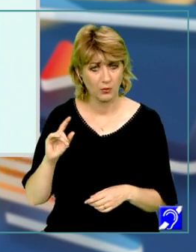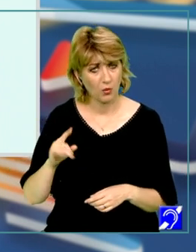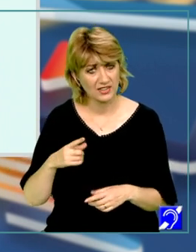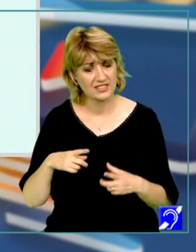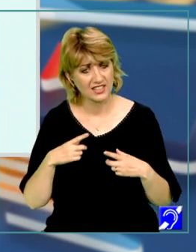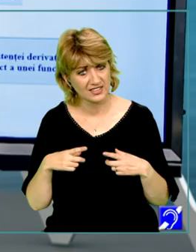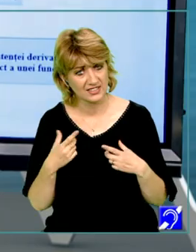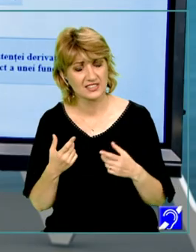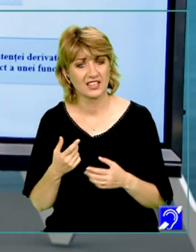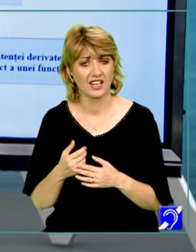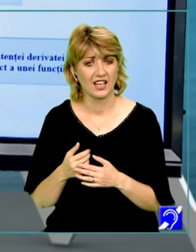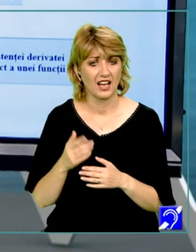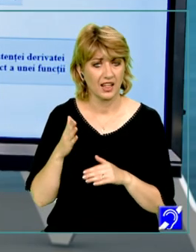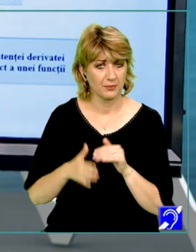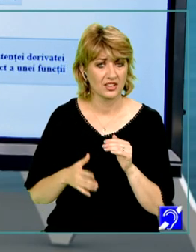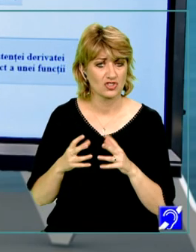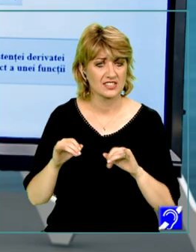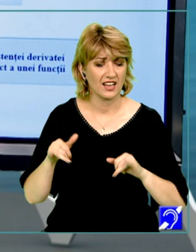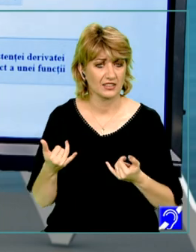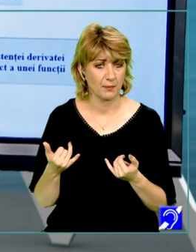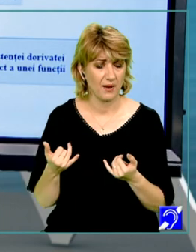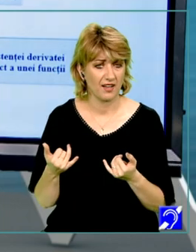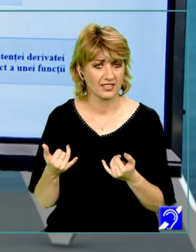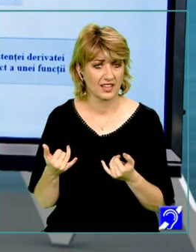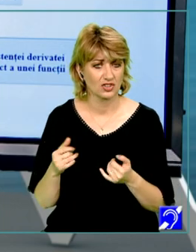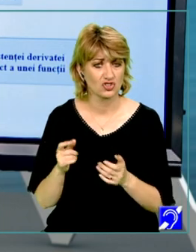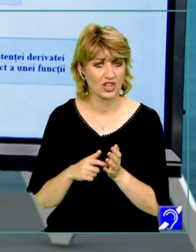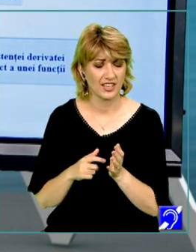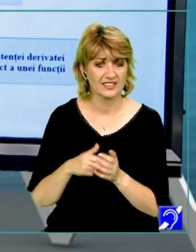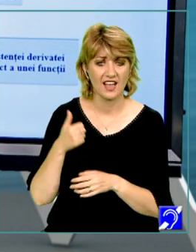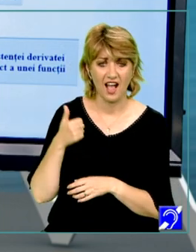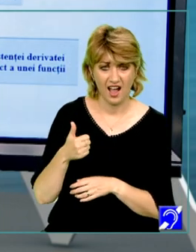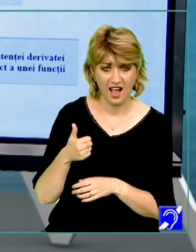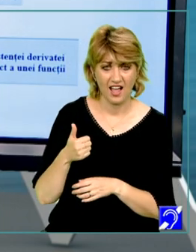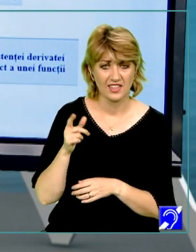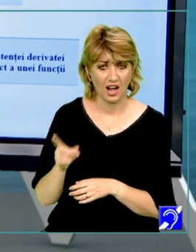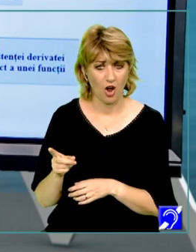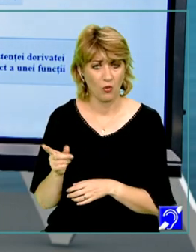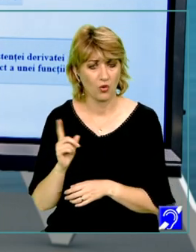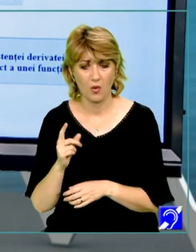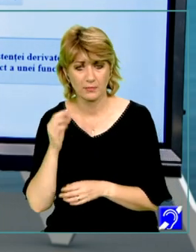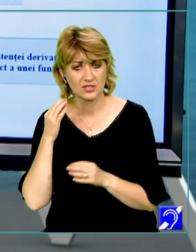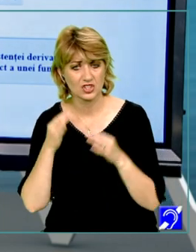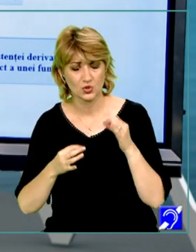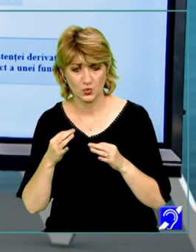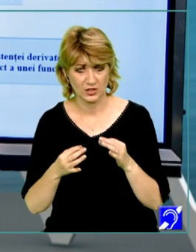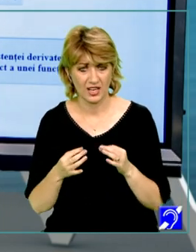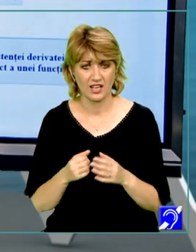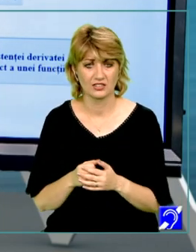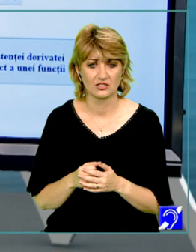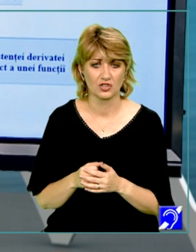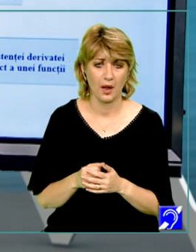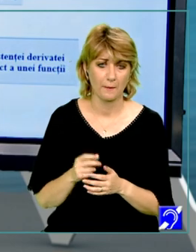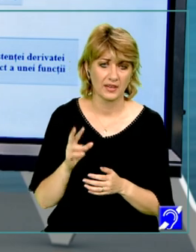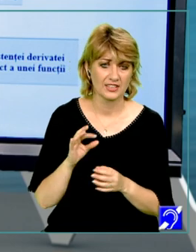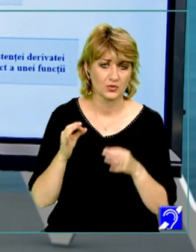și să fie finită exact ceea ce s-a întâmplat în cerința A, dar acolo nu am studiat doar într-un punct, ci am studiat